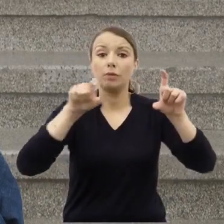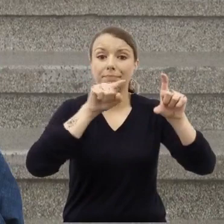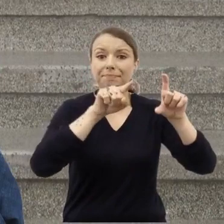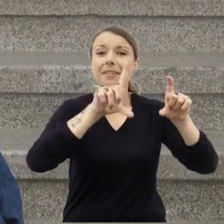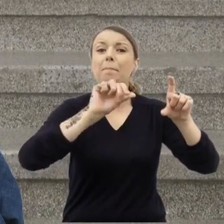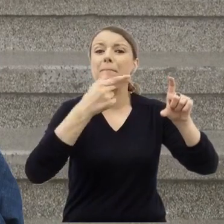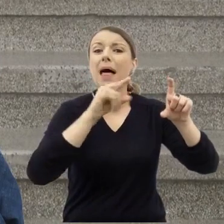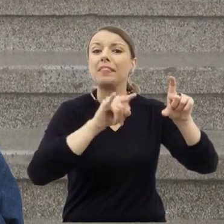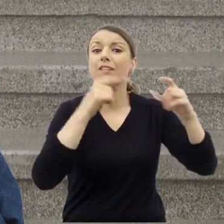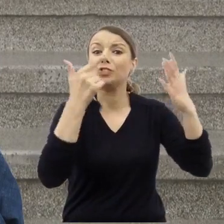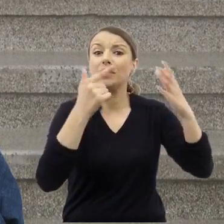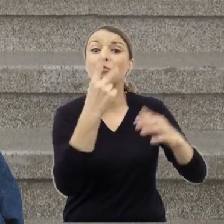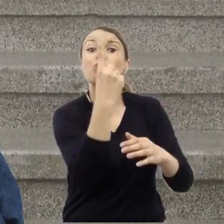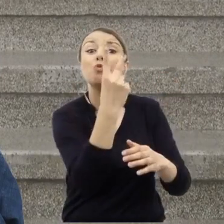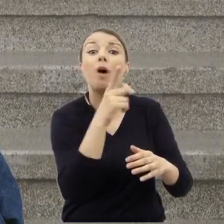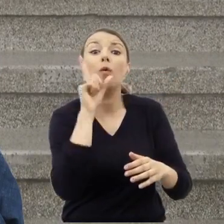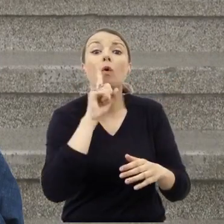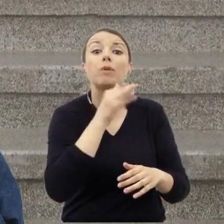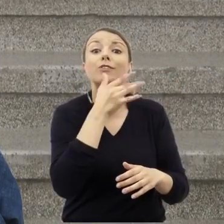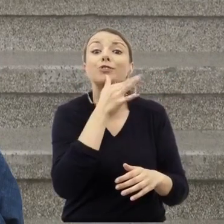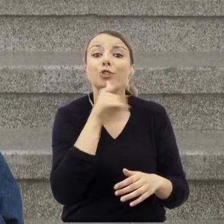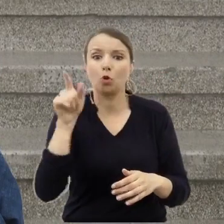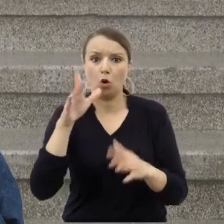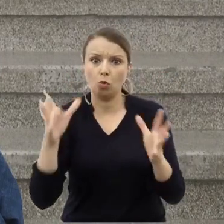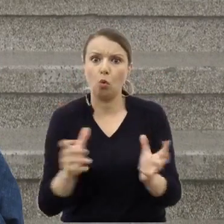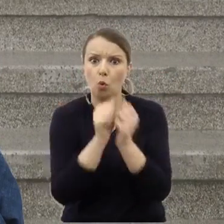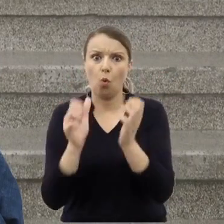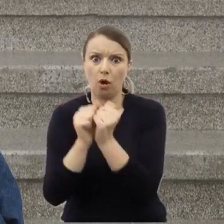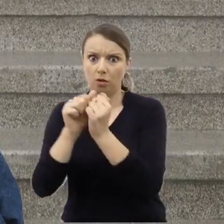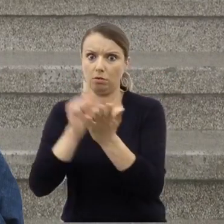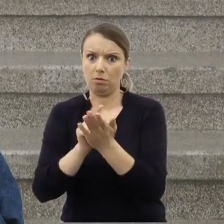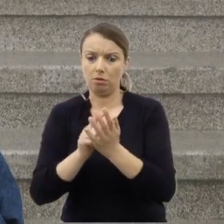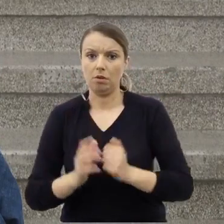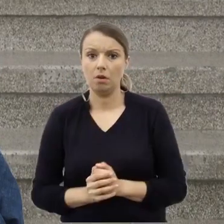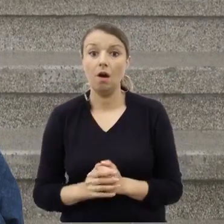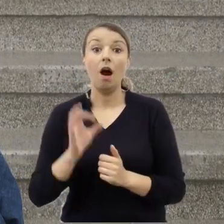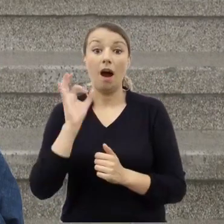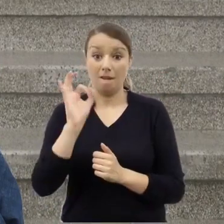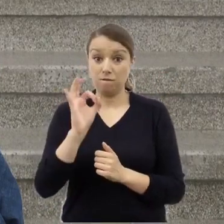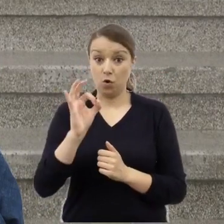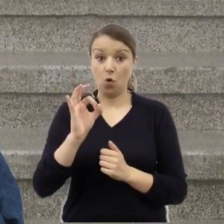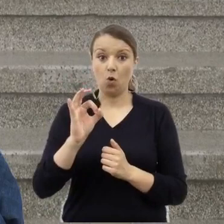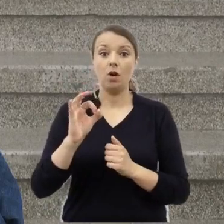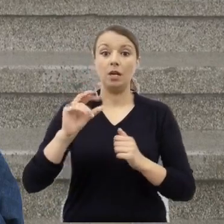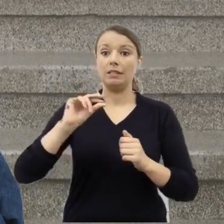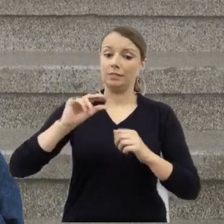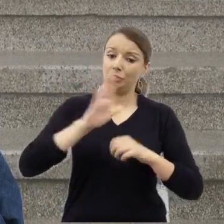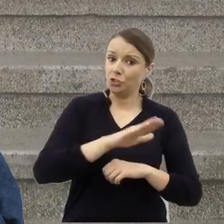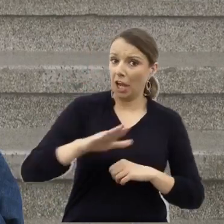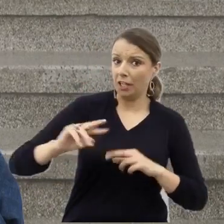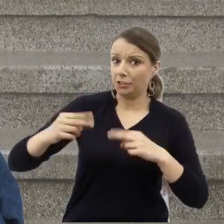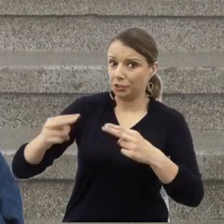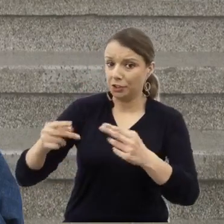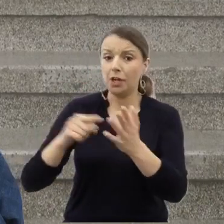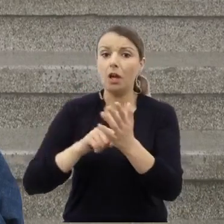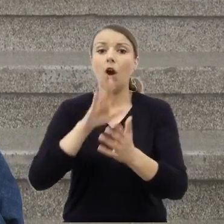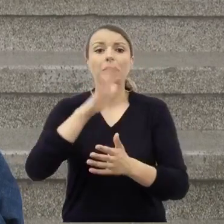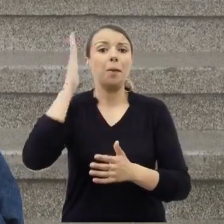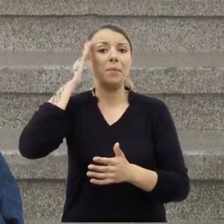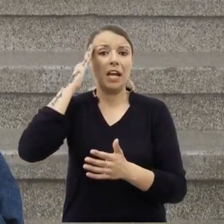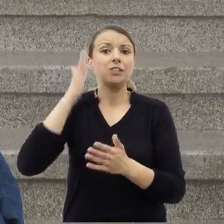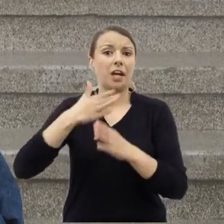żydowskich, których potomkowie żyją dziś w Izraelu pod nazwiskiem Sarit.